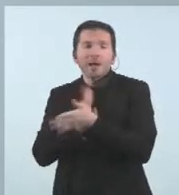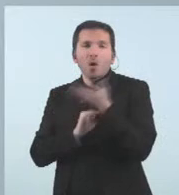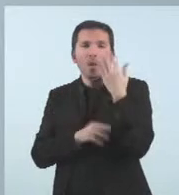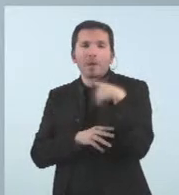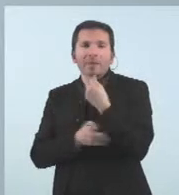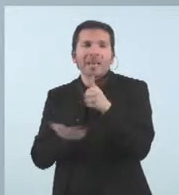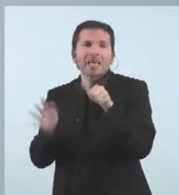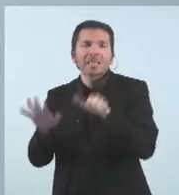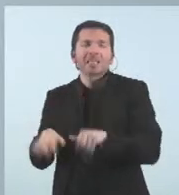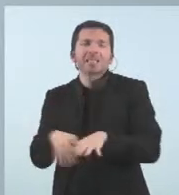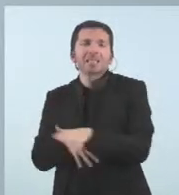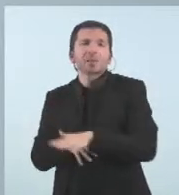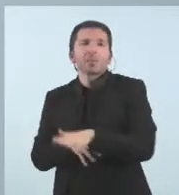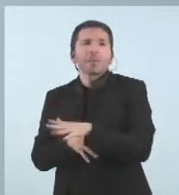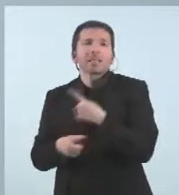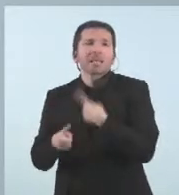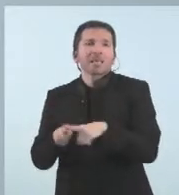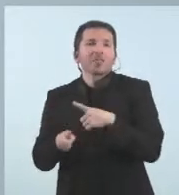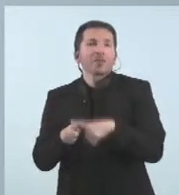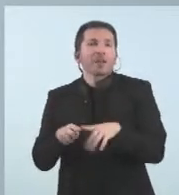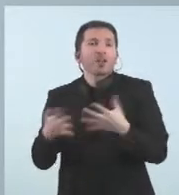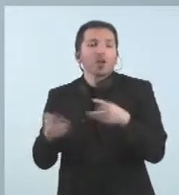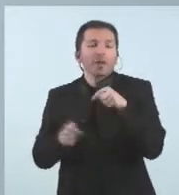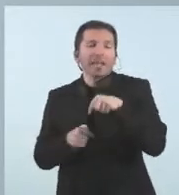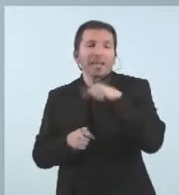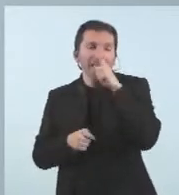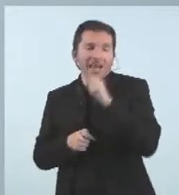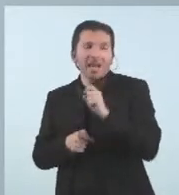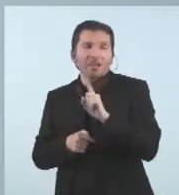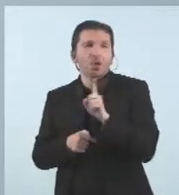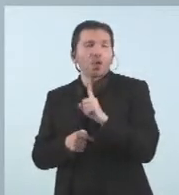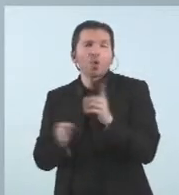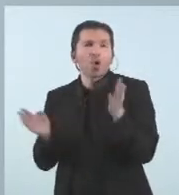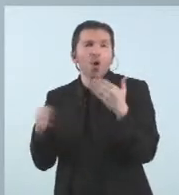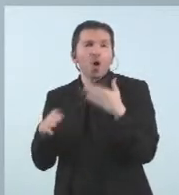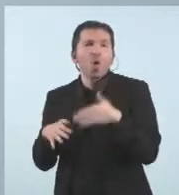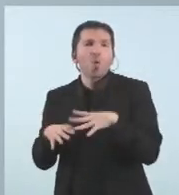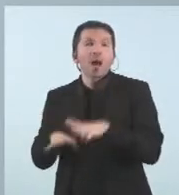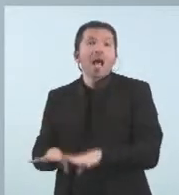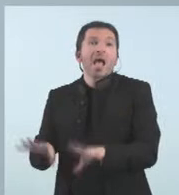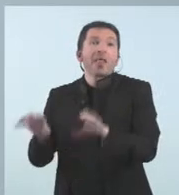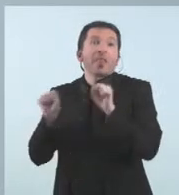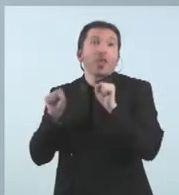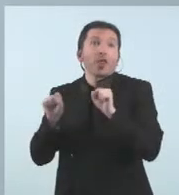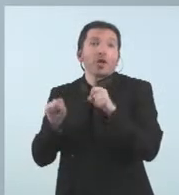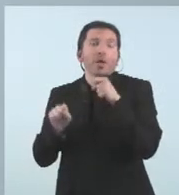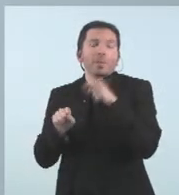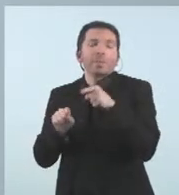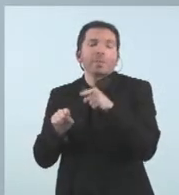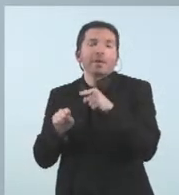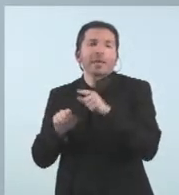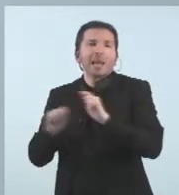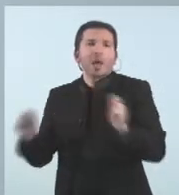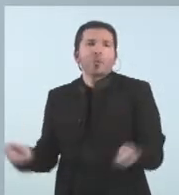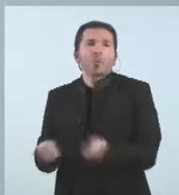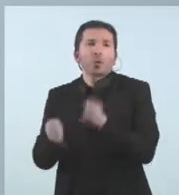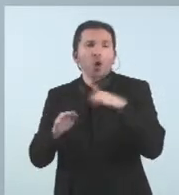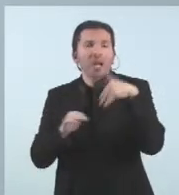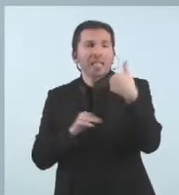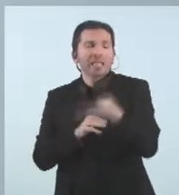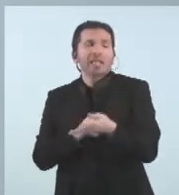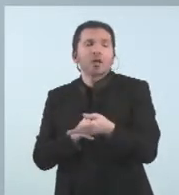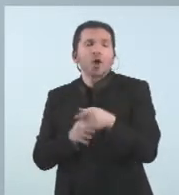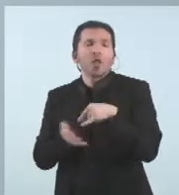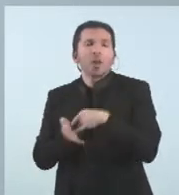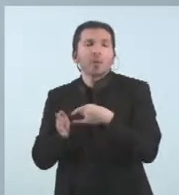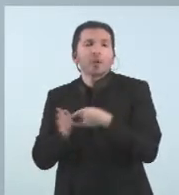diferents per tant no hi haurà en guany excepcionalment subvencions a la promoció exterior dels projectes i